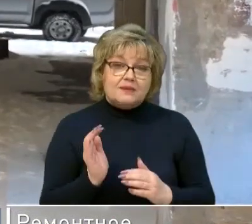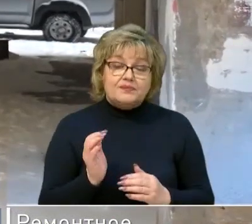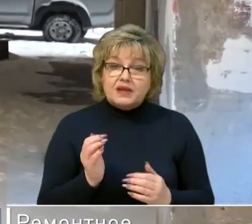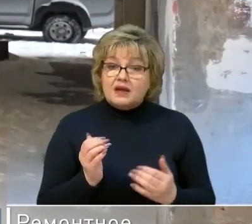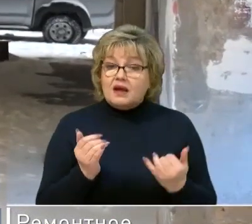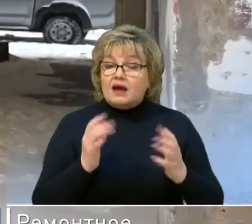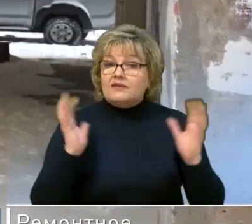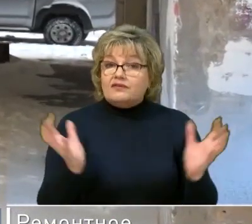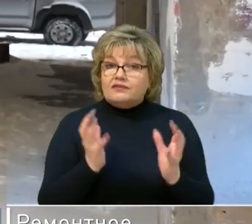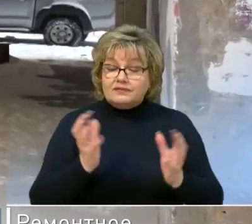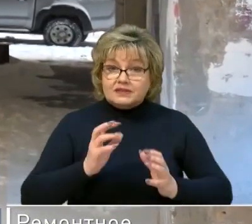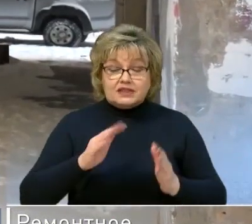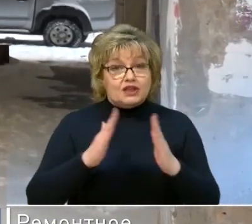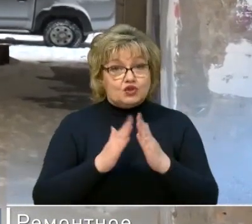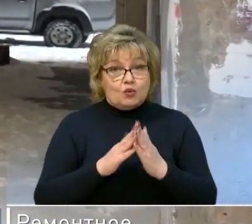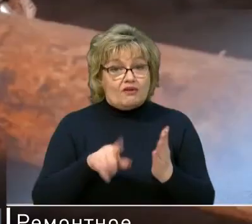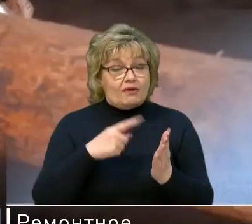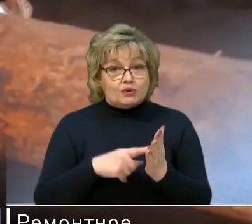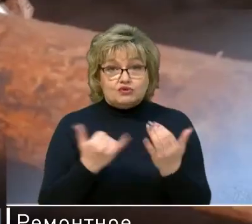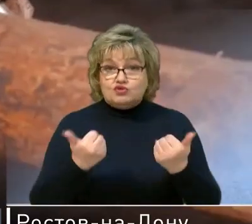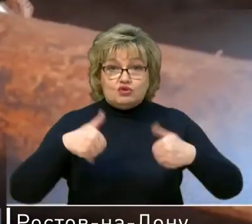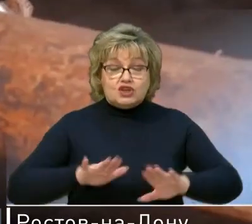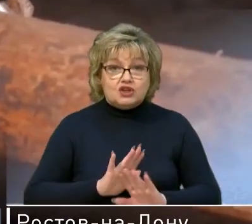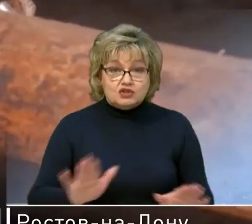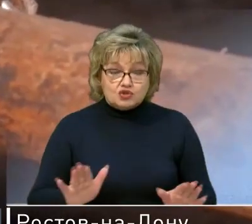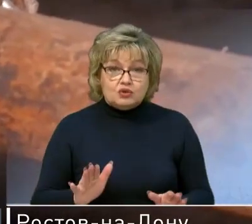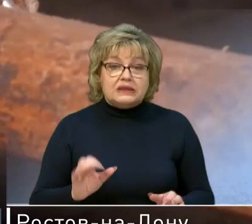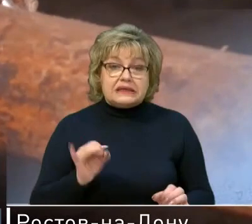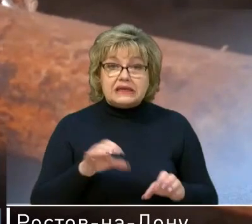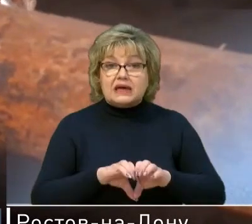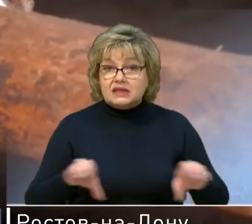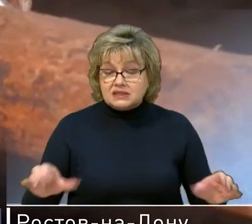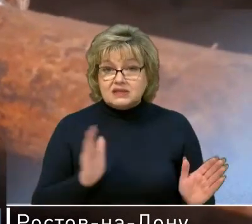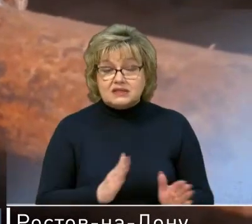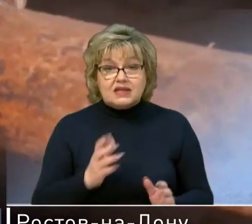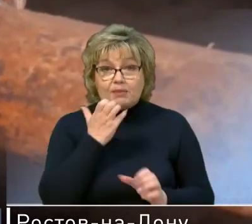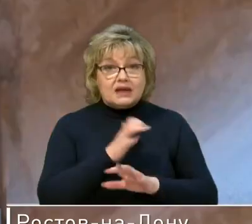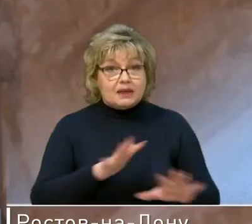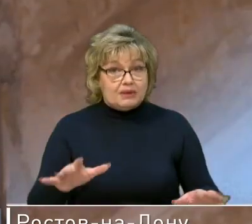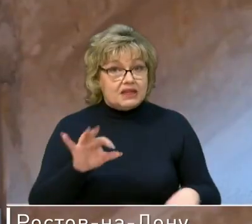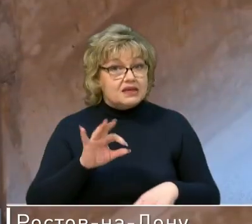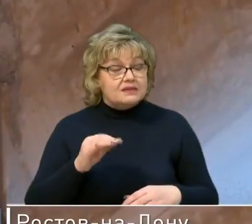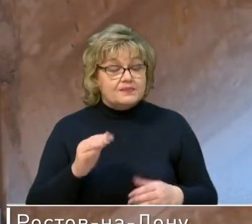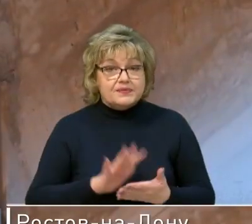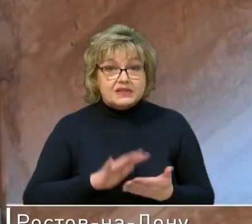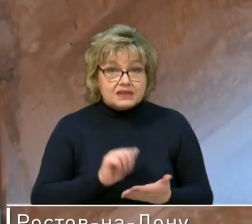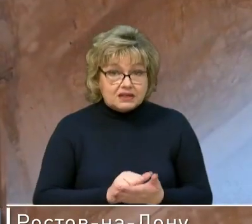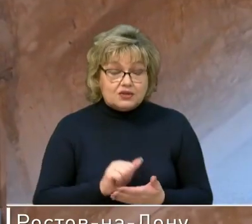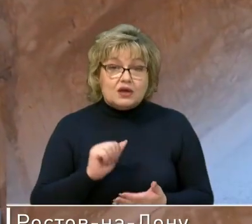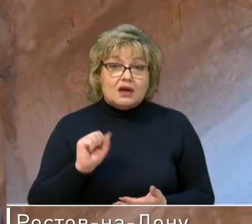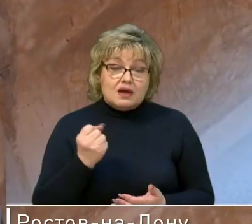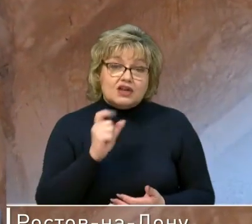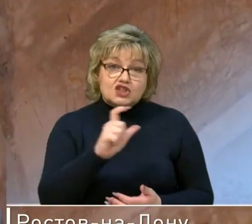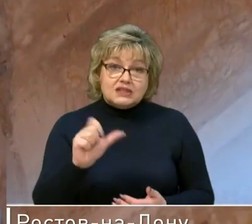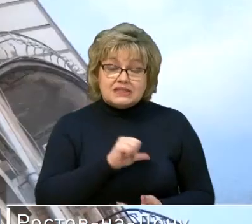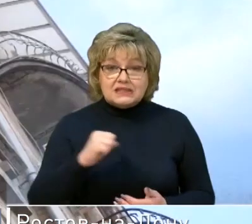момент вопрос о сохранении дома до конца не решён. Страдают и системы канализации, и системы отопления. Жильцы своими силами совершают